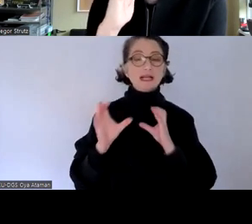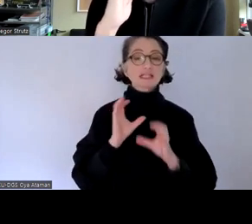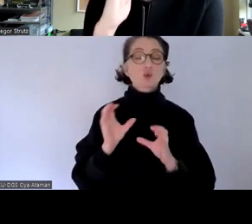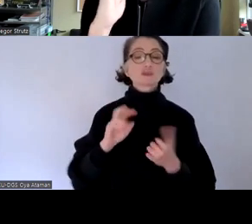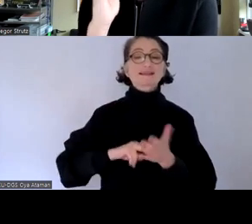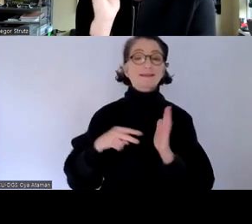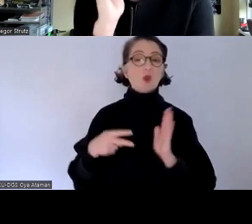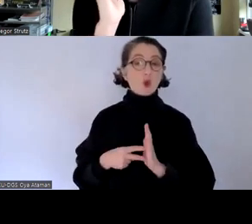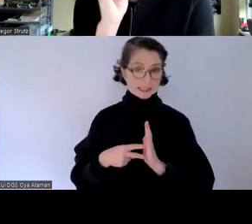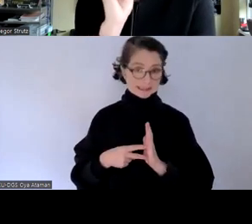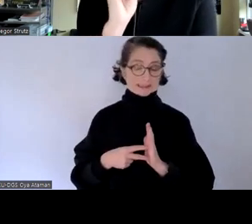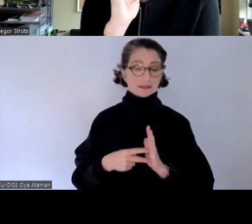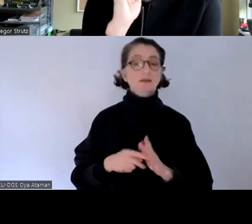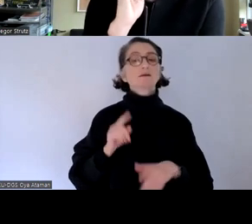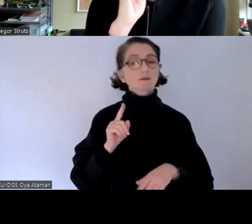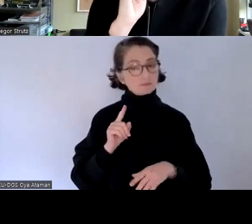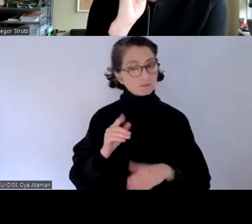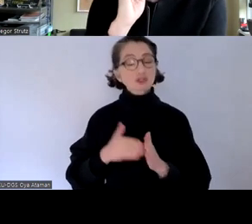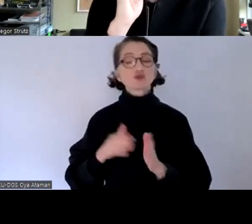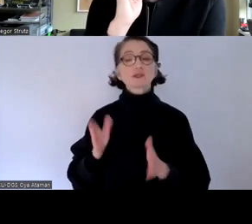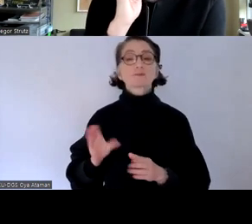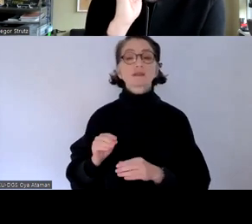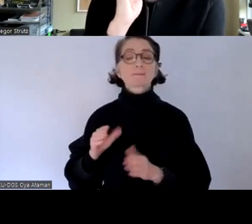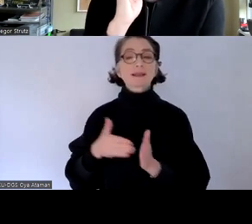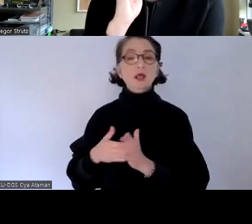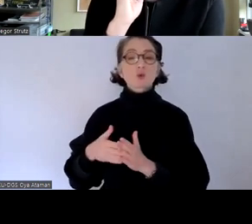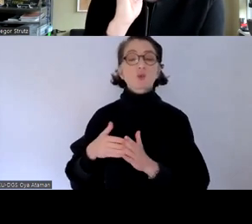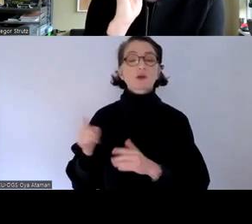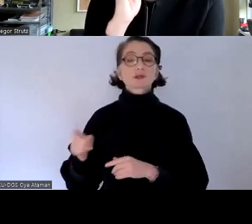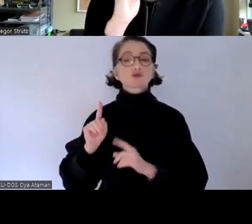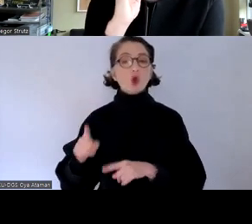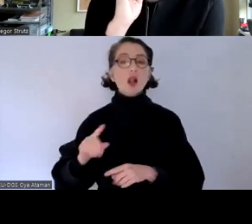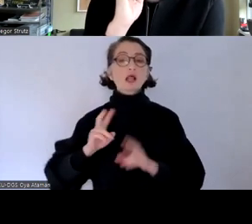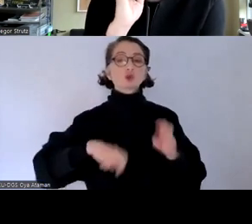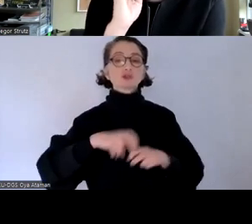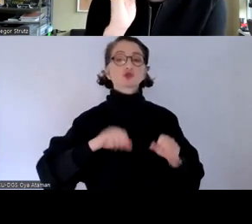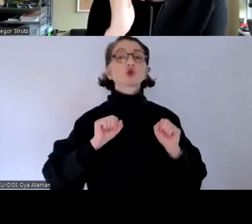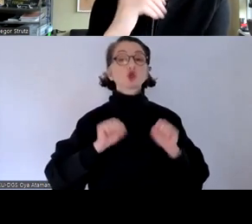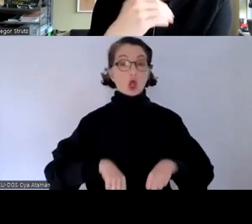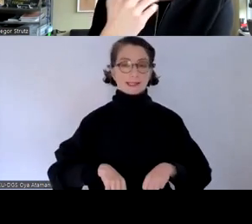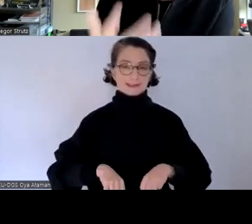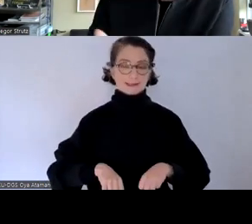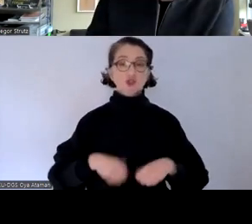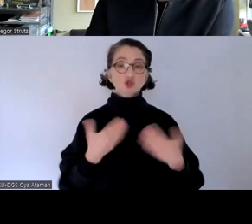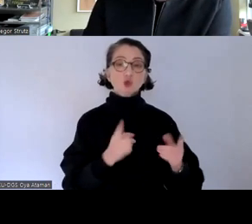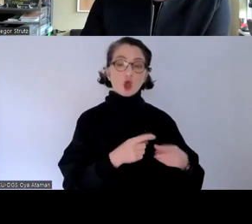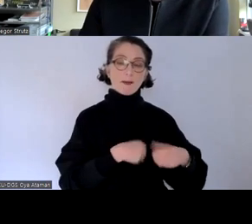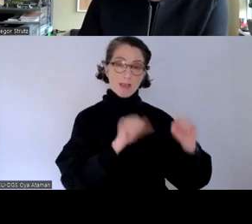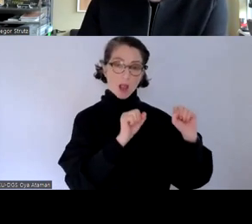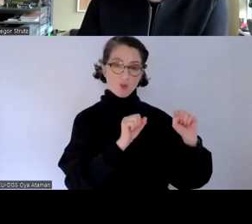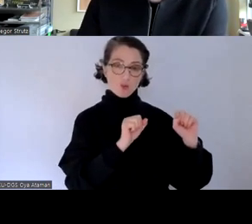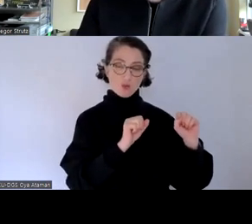eben nutzbar sein sollen für menschen mit behinderungen und eben in dem zusammenhang auch